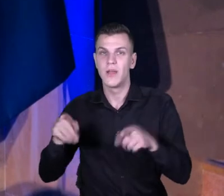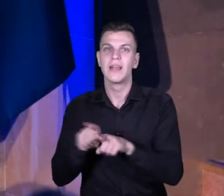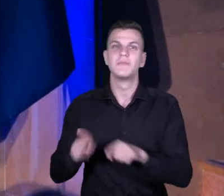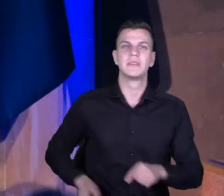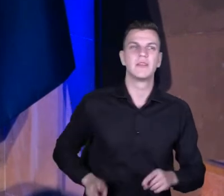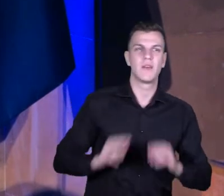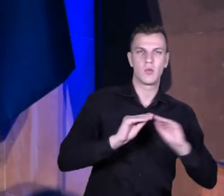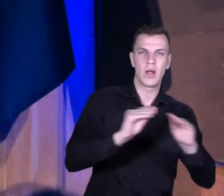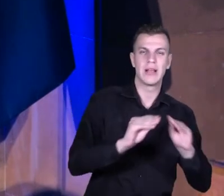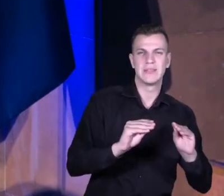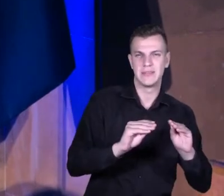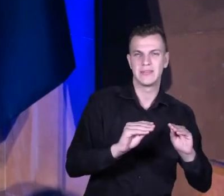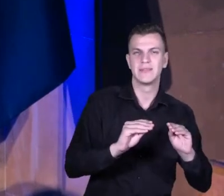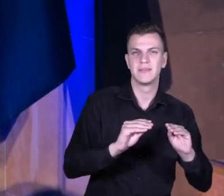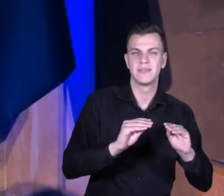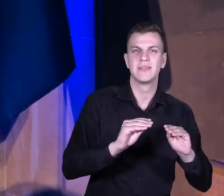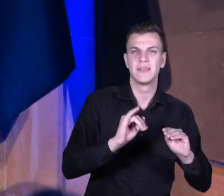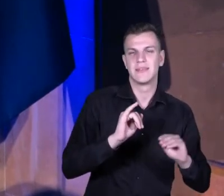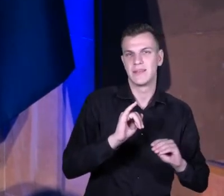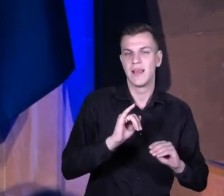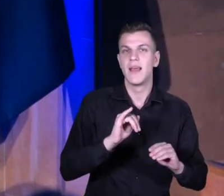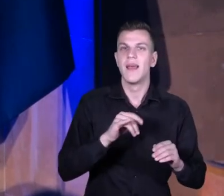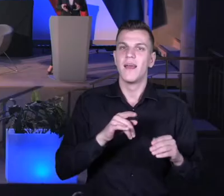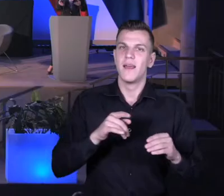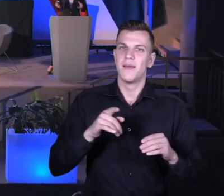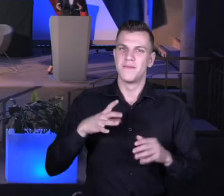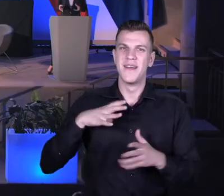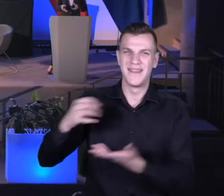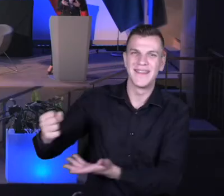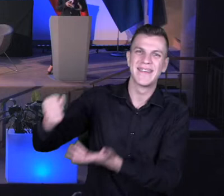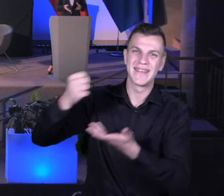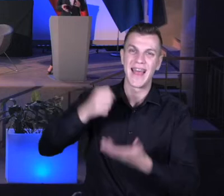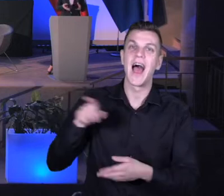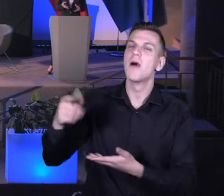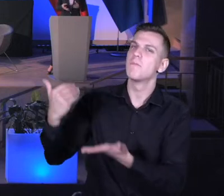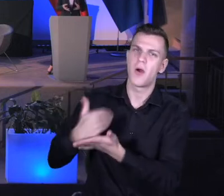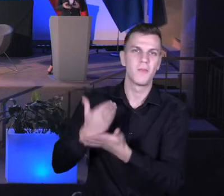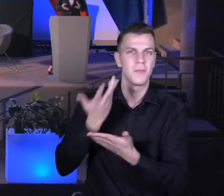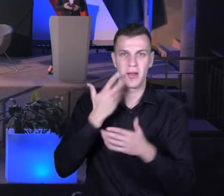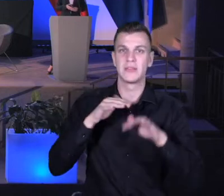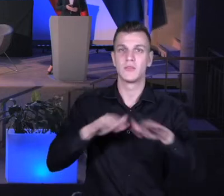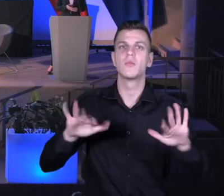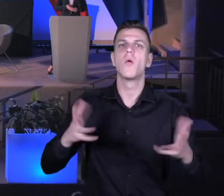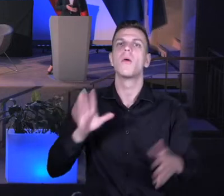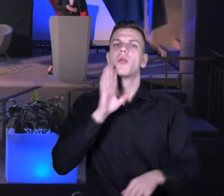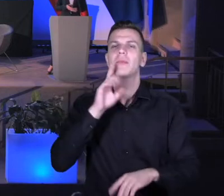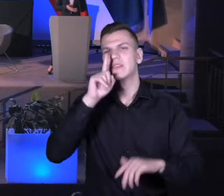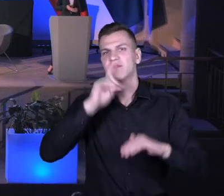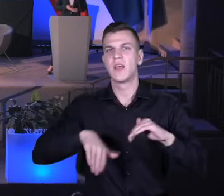i Nauki to wsparcie i udział w trakcie całej realizacji projektu był bardzo duży. Czyli to nie był typowy projekt, w którym po prostu